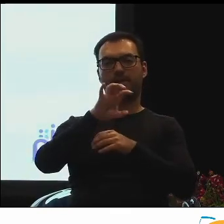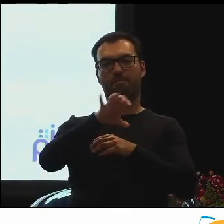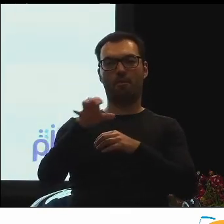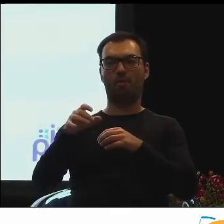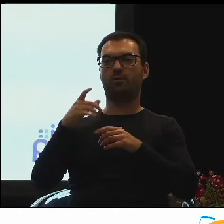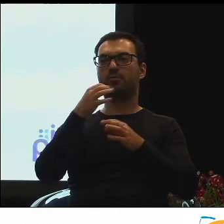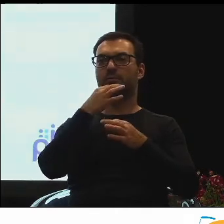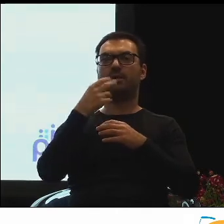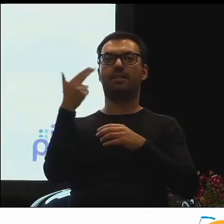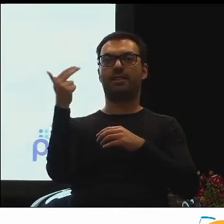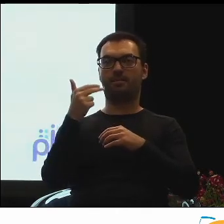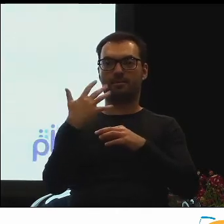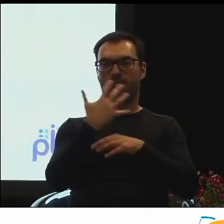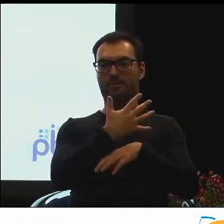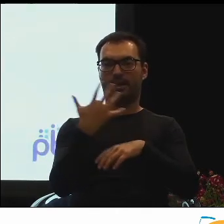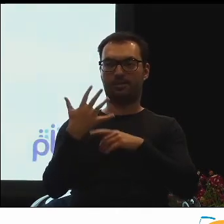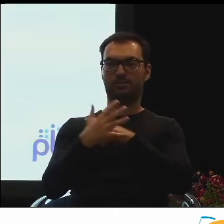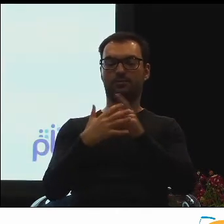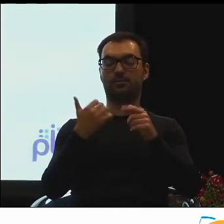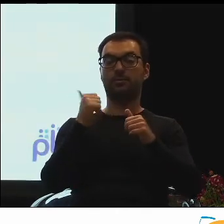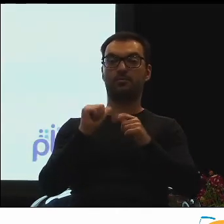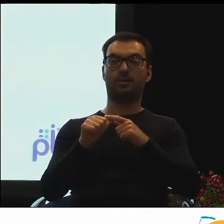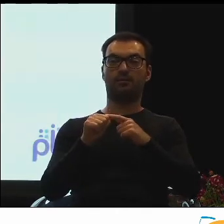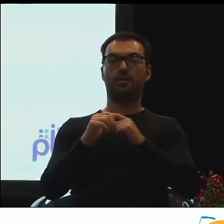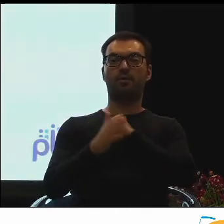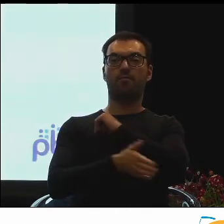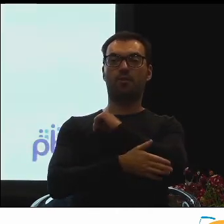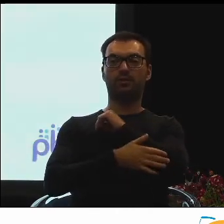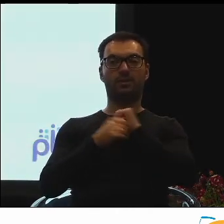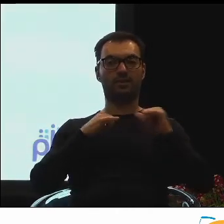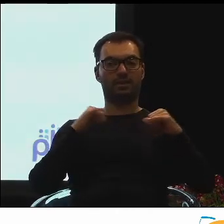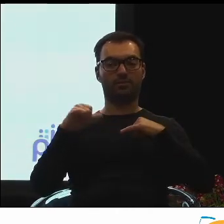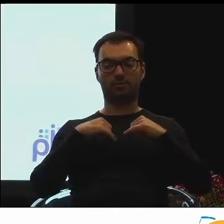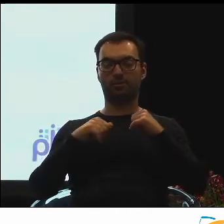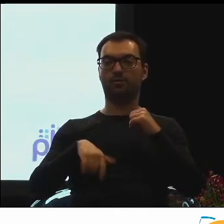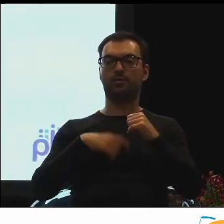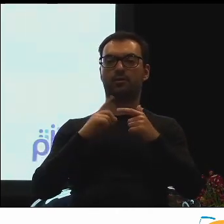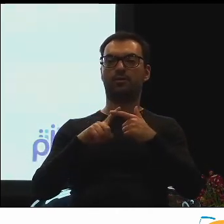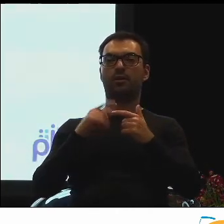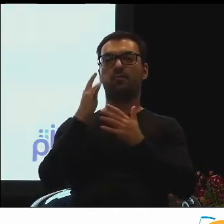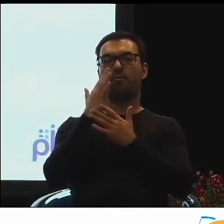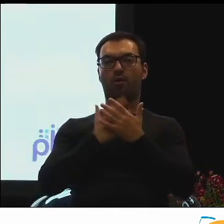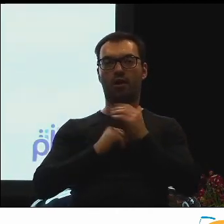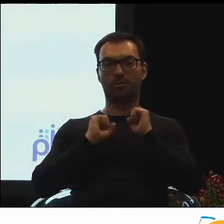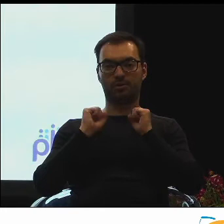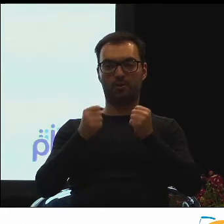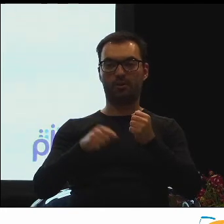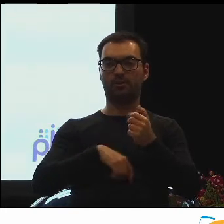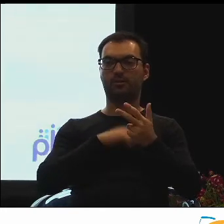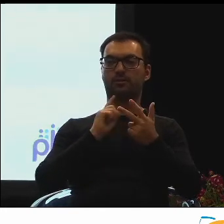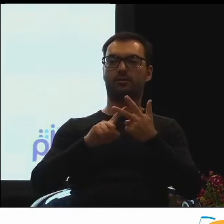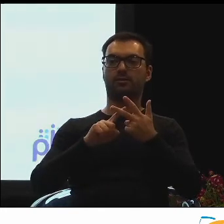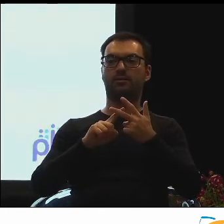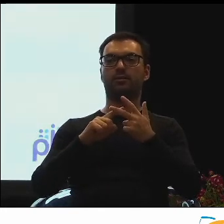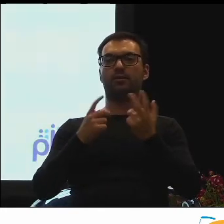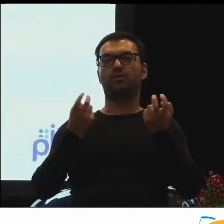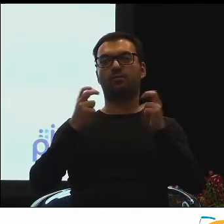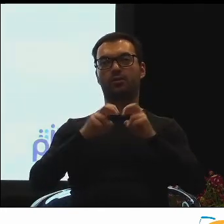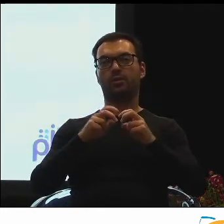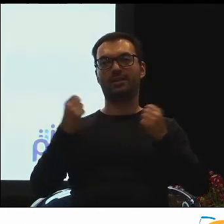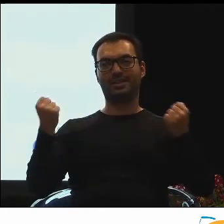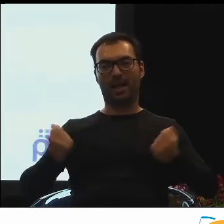obszarów tematycznych. Pierwszy – podstawy zarządzania, programy działania i budowanie